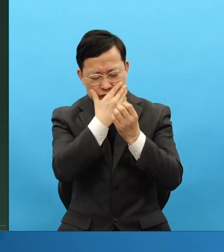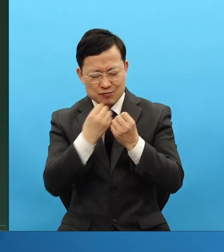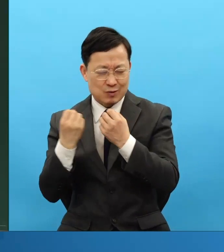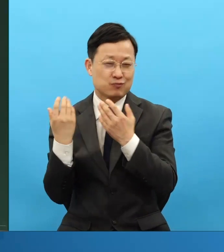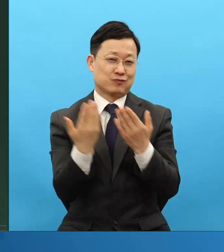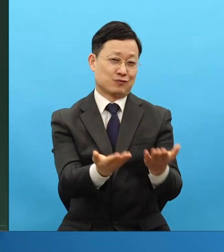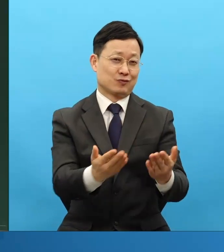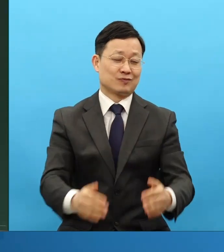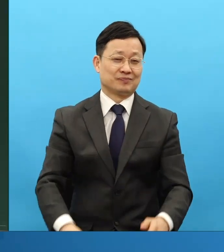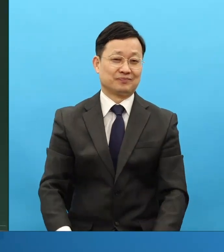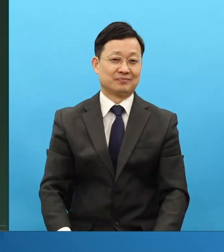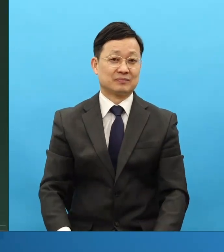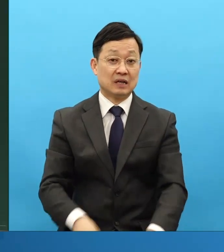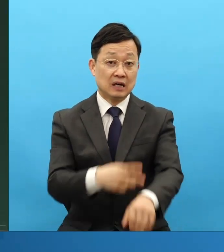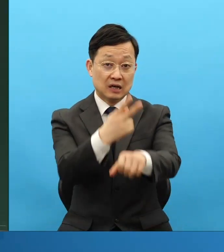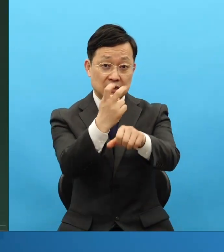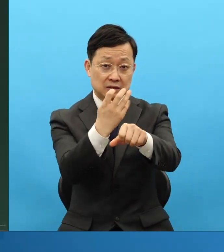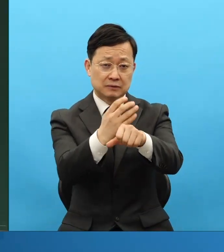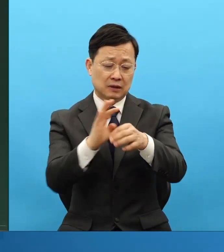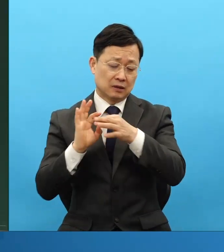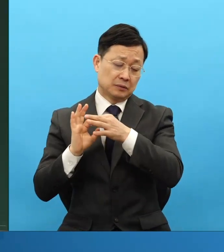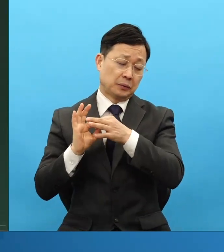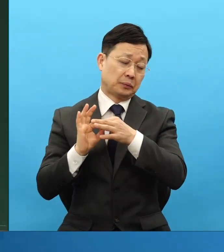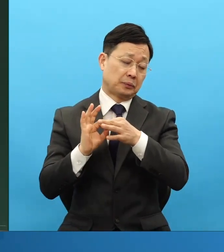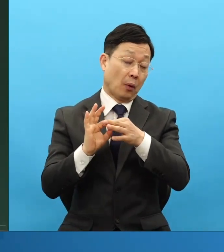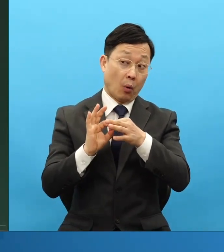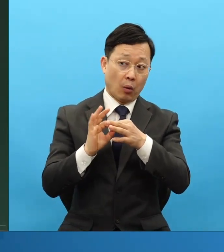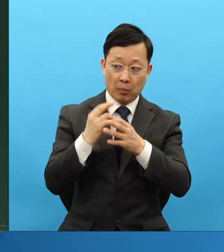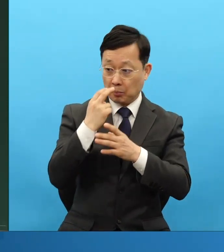이집사에 보세요. 망대가 탁상 희한한 일이 벌어집니다.